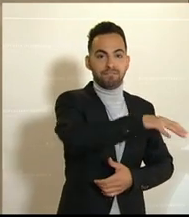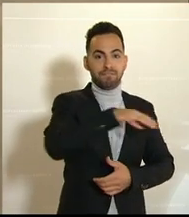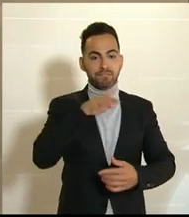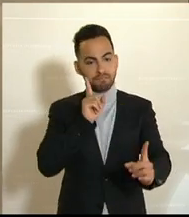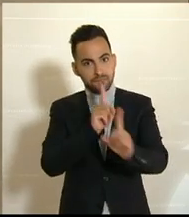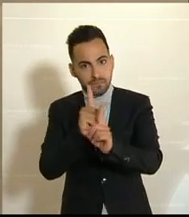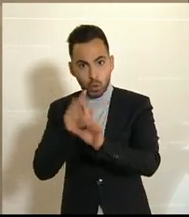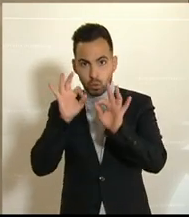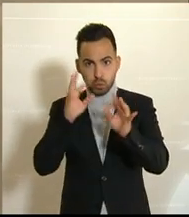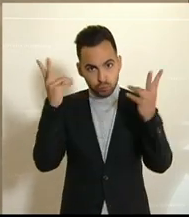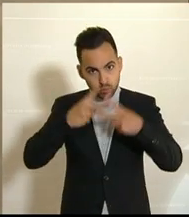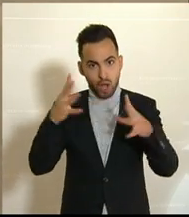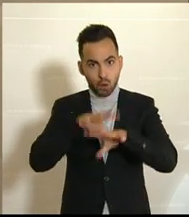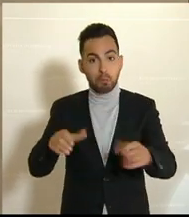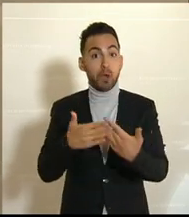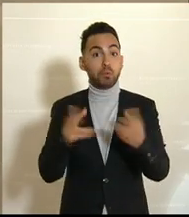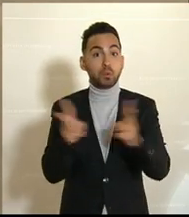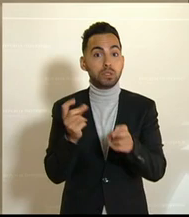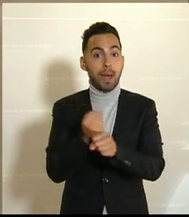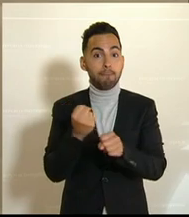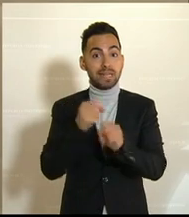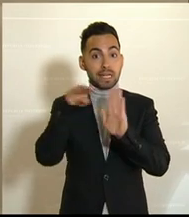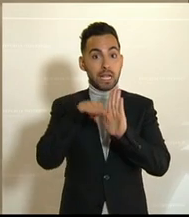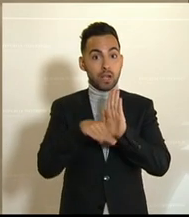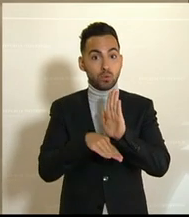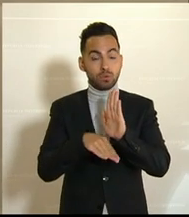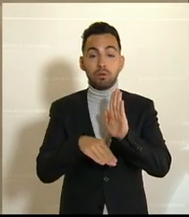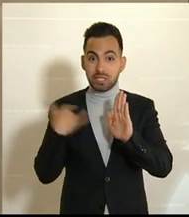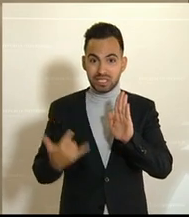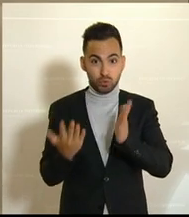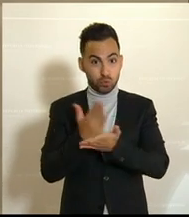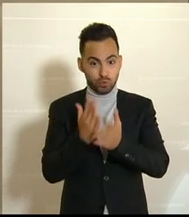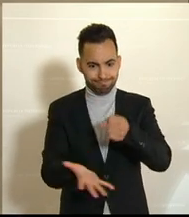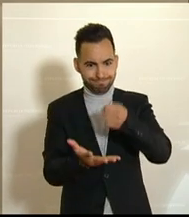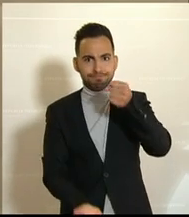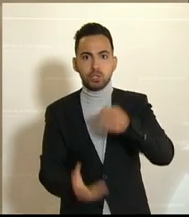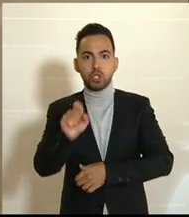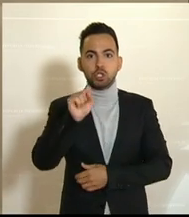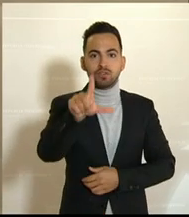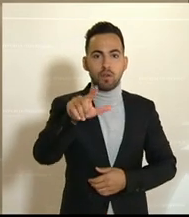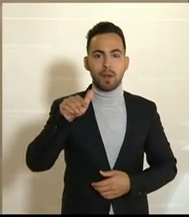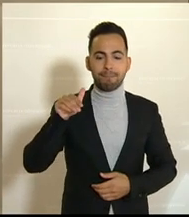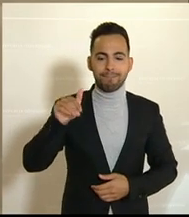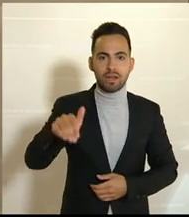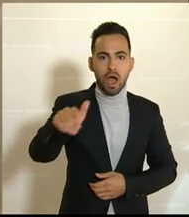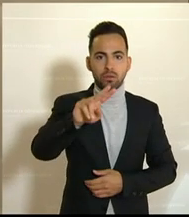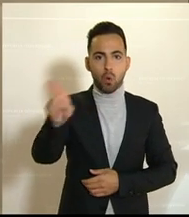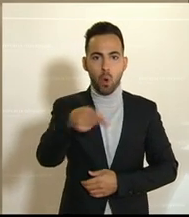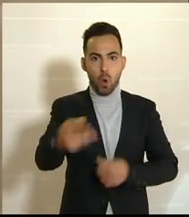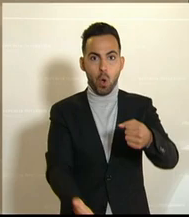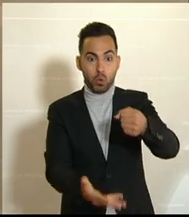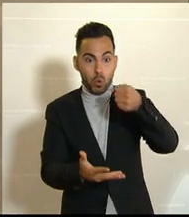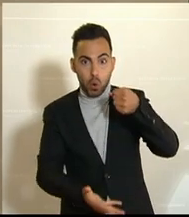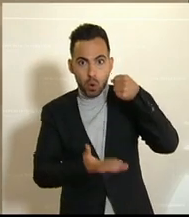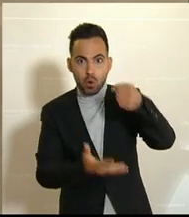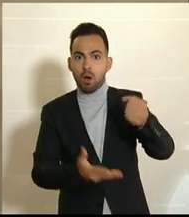wenn man die Kurzarbeitsregelung auch hernimmt, die mittlerweile bei einem Volumen von 12 Milliarden Euro angelangt ist. Und dann stellen